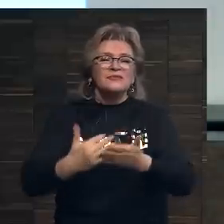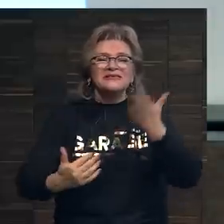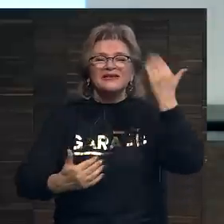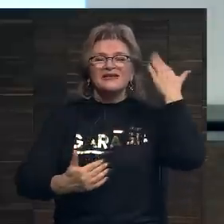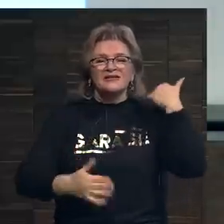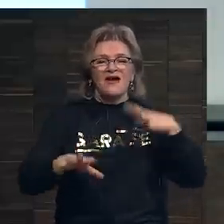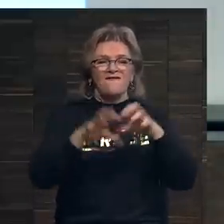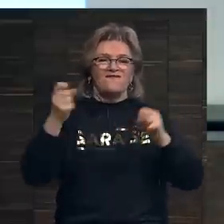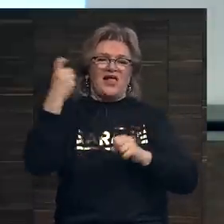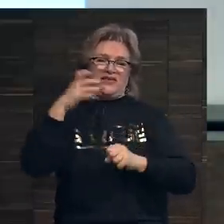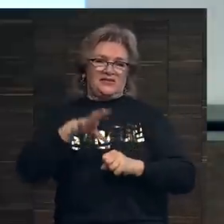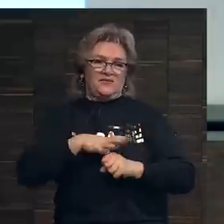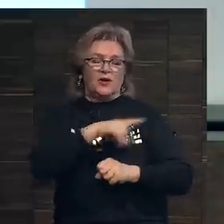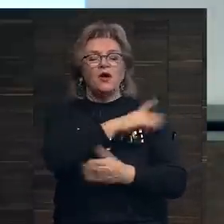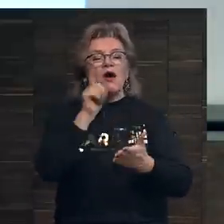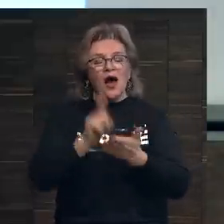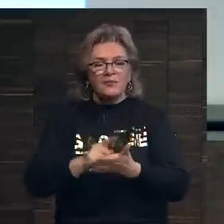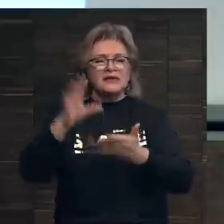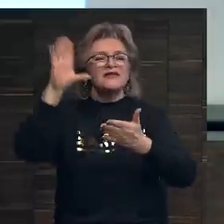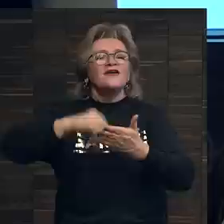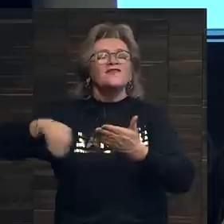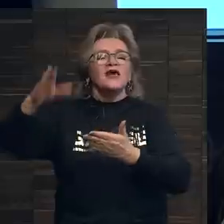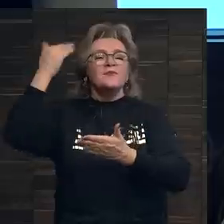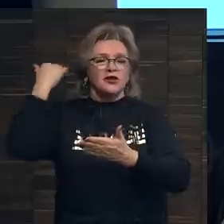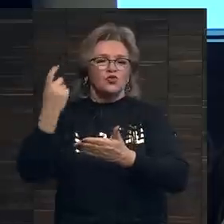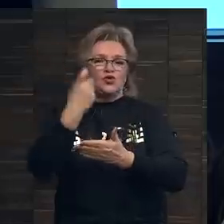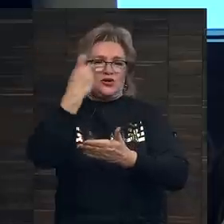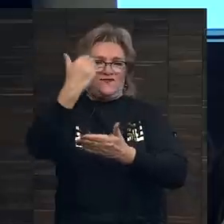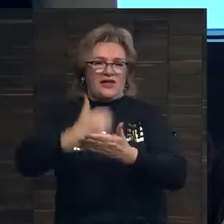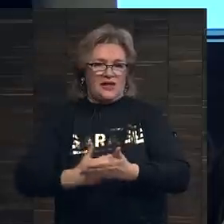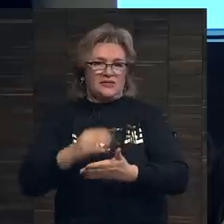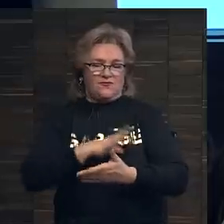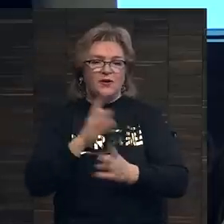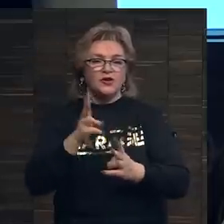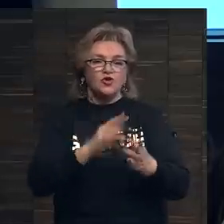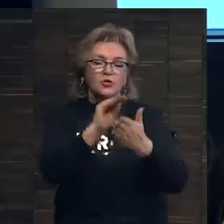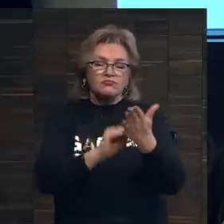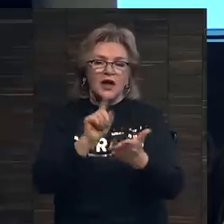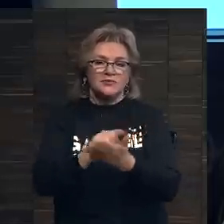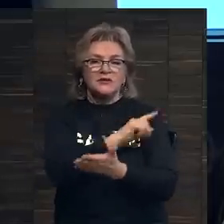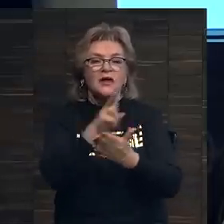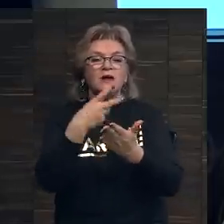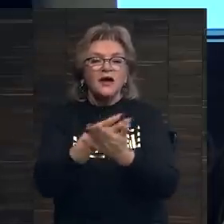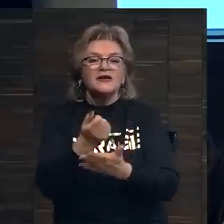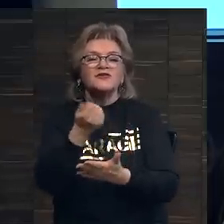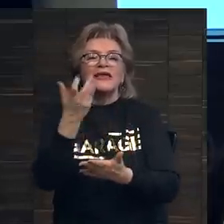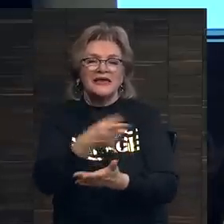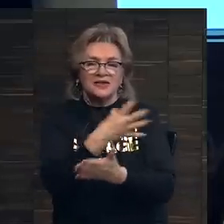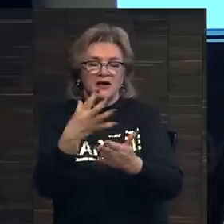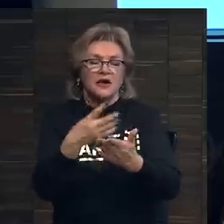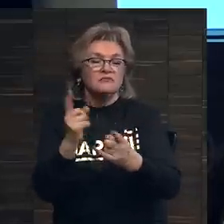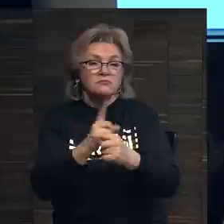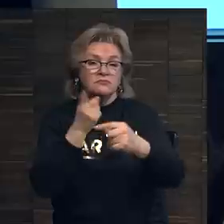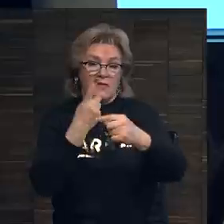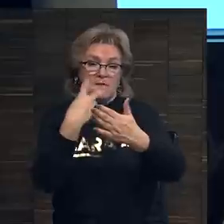владельцев. Аукцион обязан перечислить всех предыдущих владельцев конкретной работы. Это показывает несколько вещей. Во-первых,